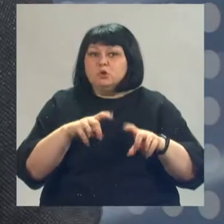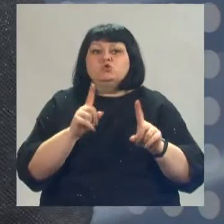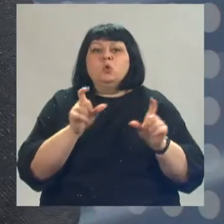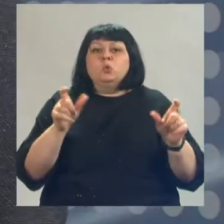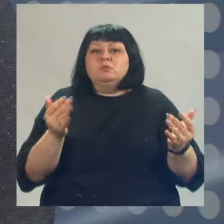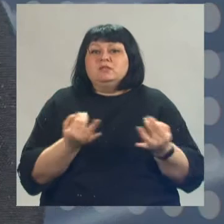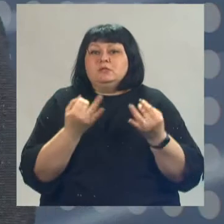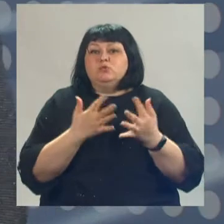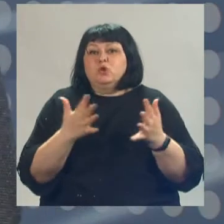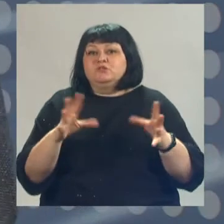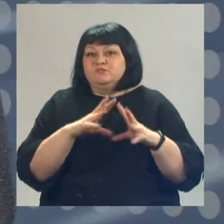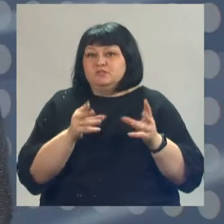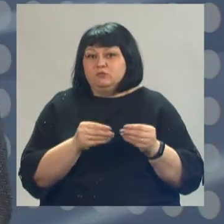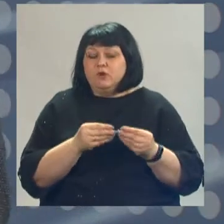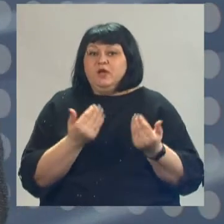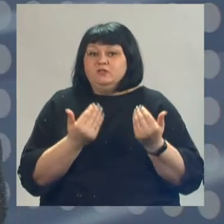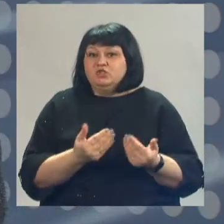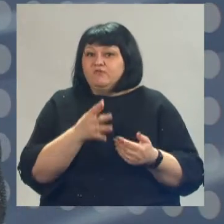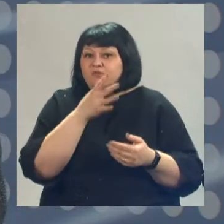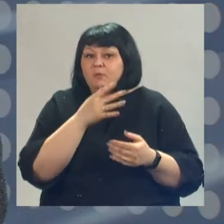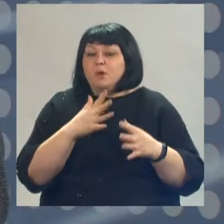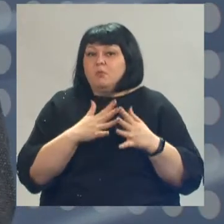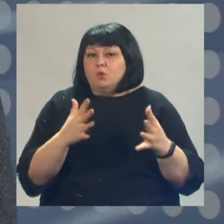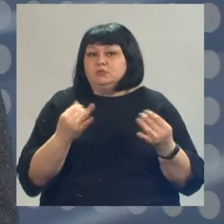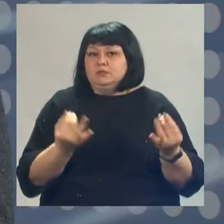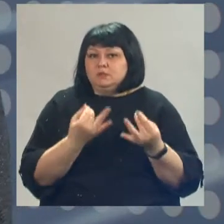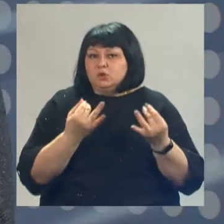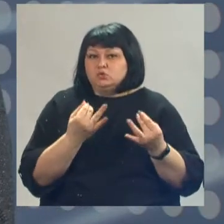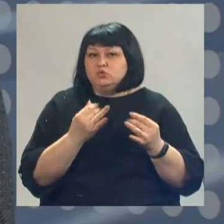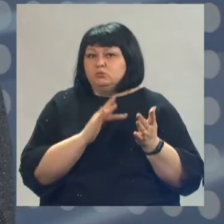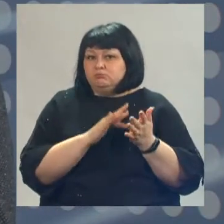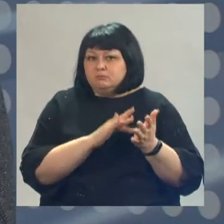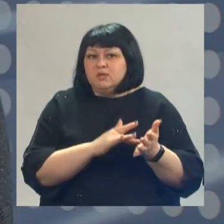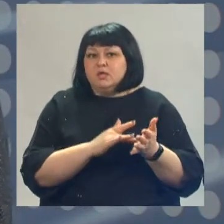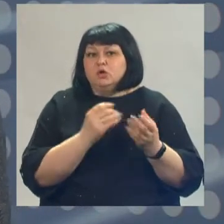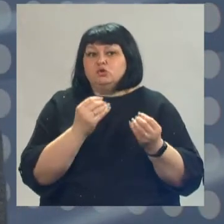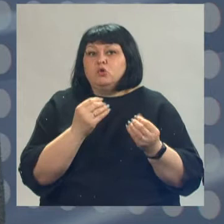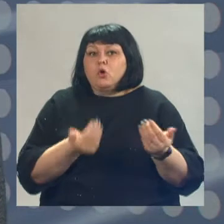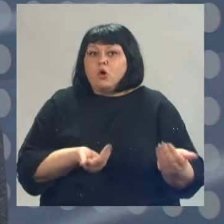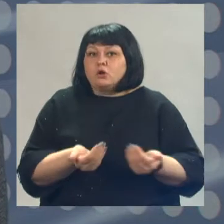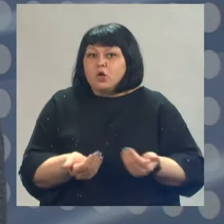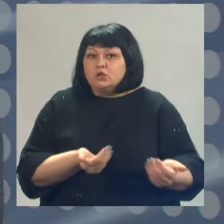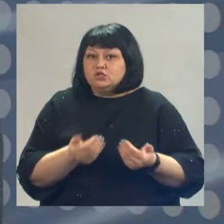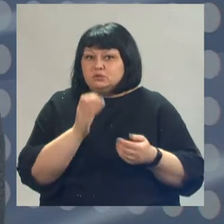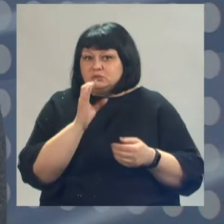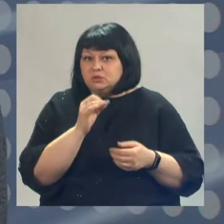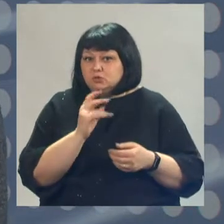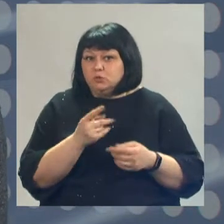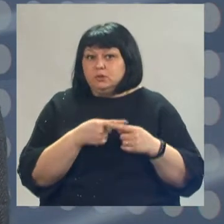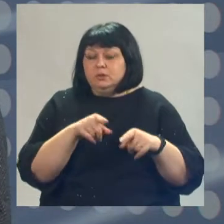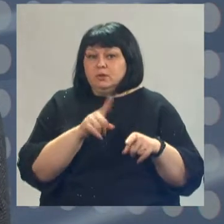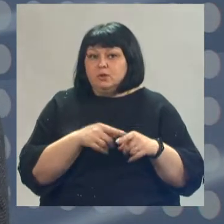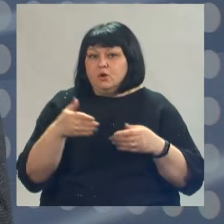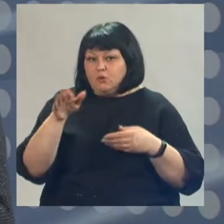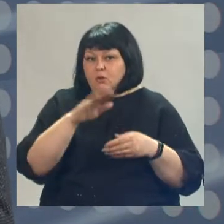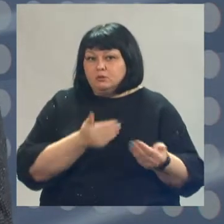Вы знаете, наверное, в настоящее время наиболее интересны мы еще застали горнолыжный сезон. И помимо того, что